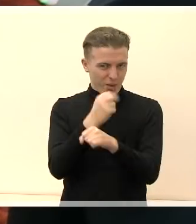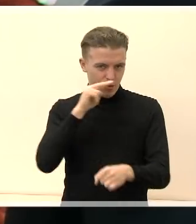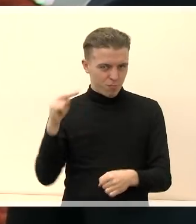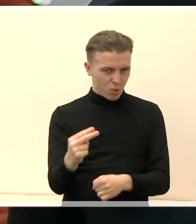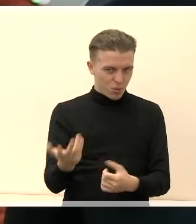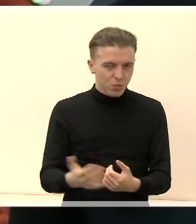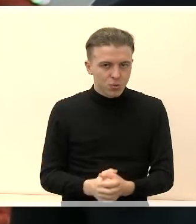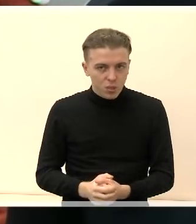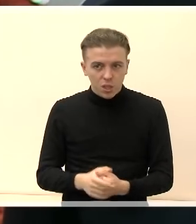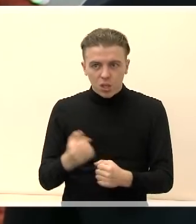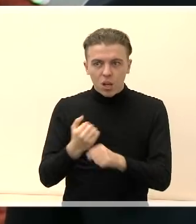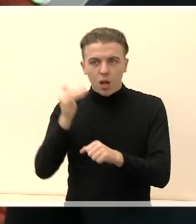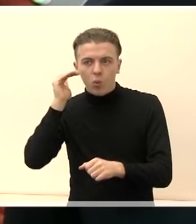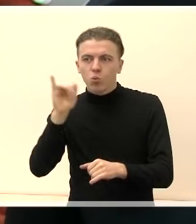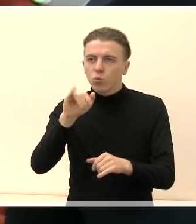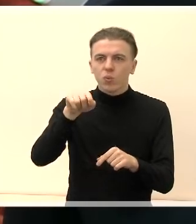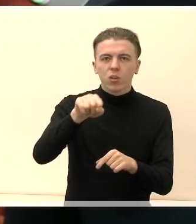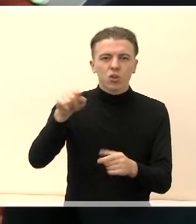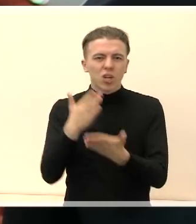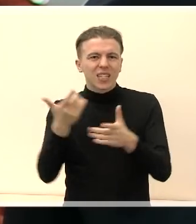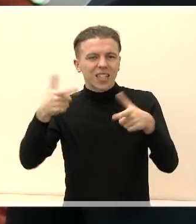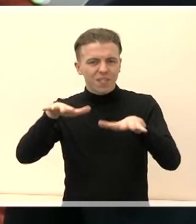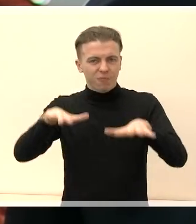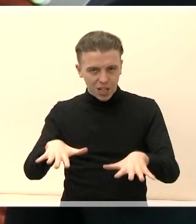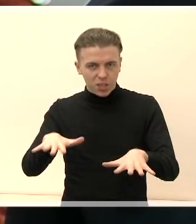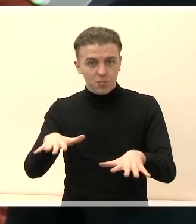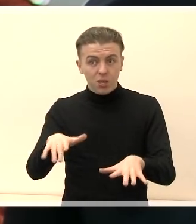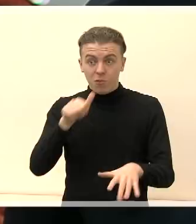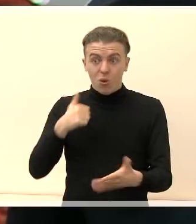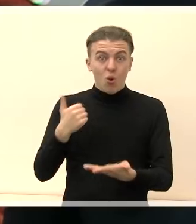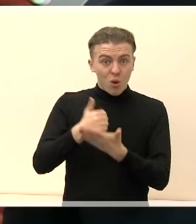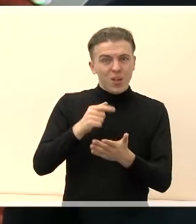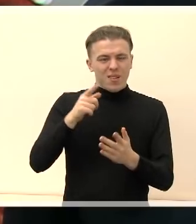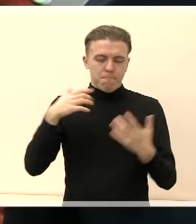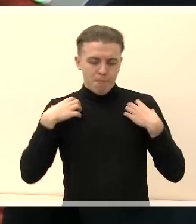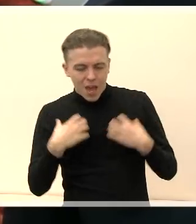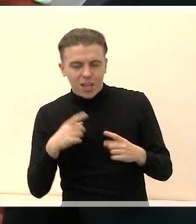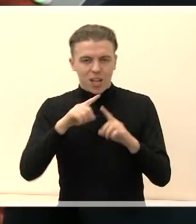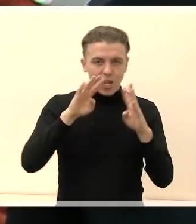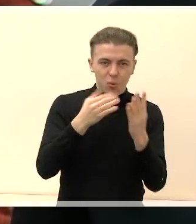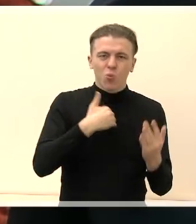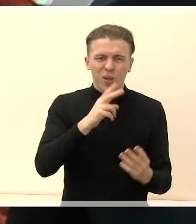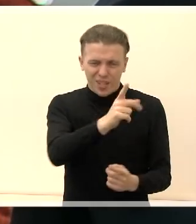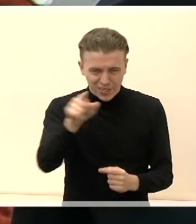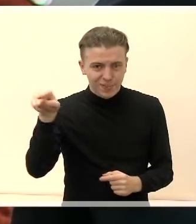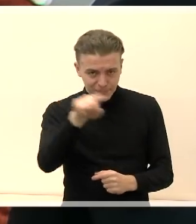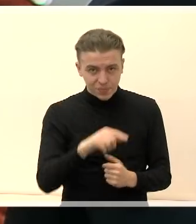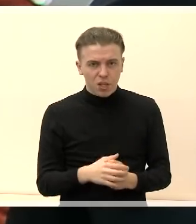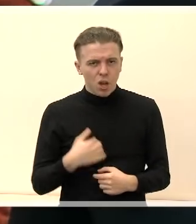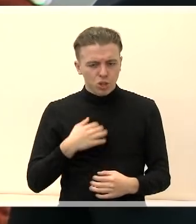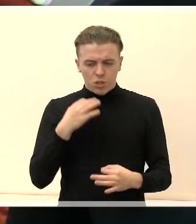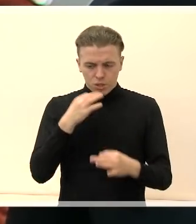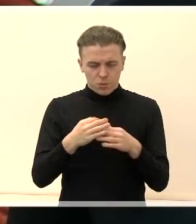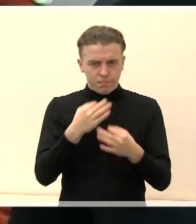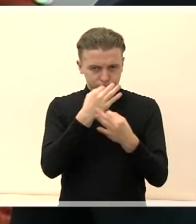klausytis, kas kur darosi Marijampolės savivaldybėje, kai kandidatuote į merus ar į tarybą. Tai noriu labai atsakingai pareikšti, kad